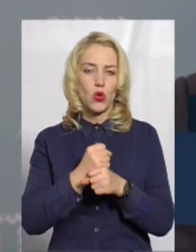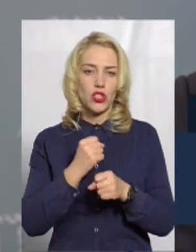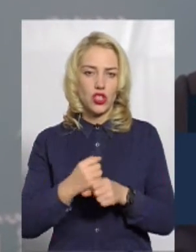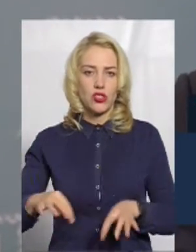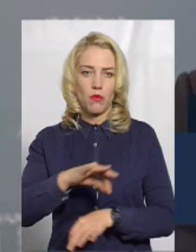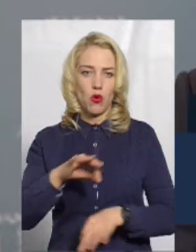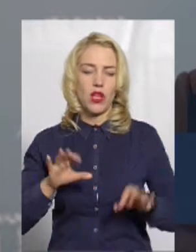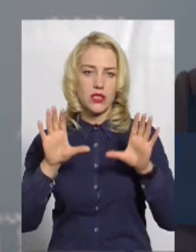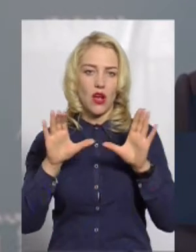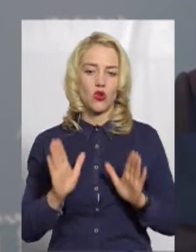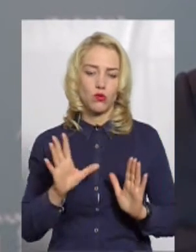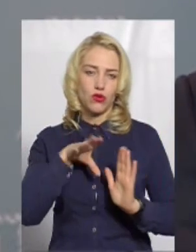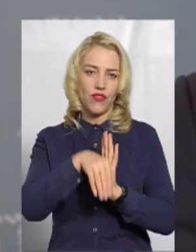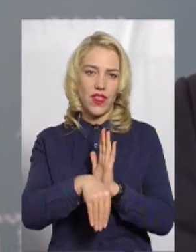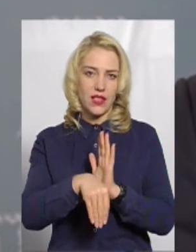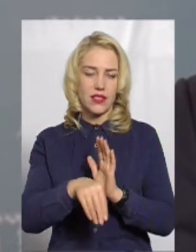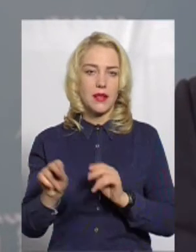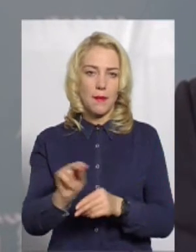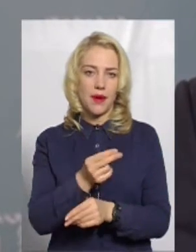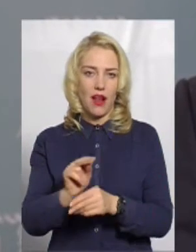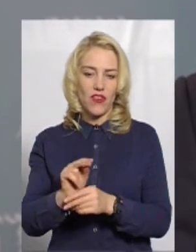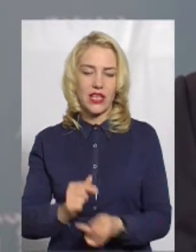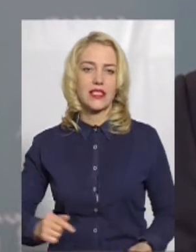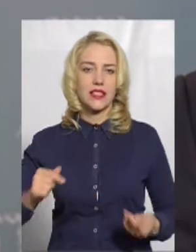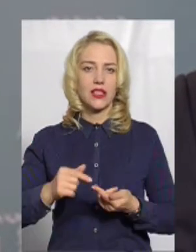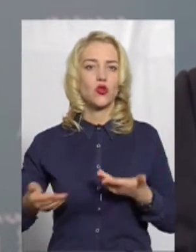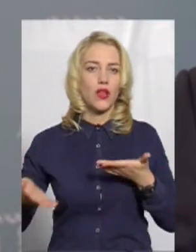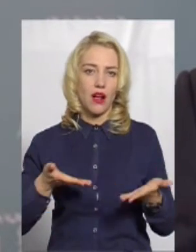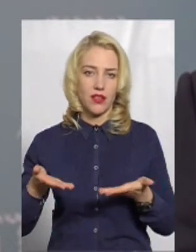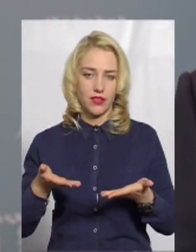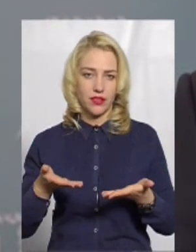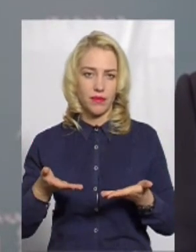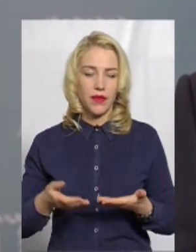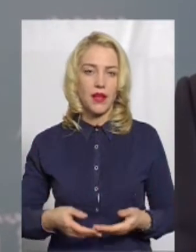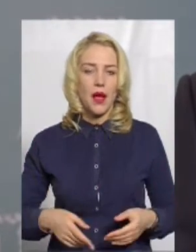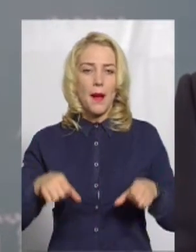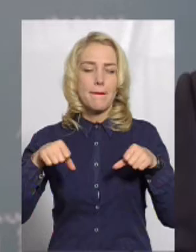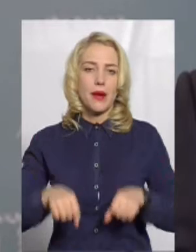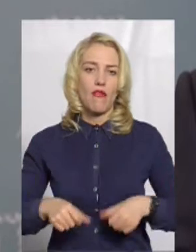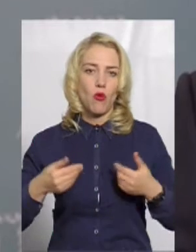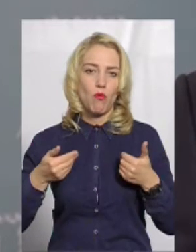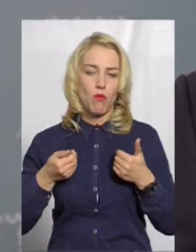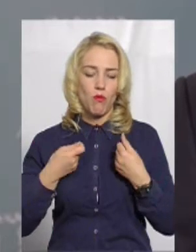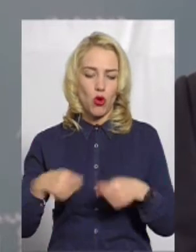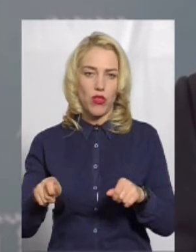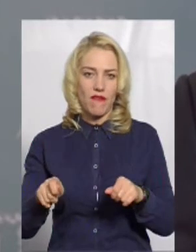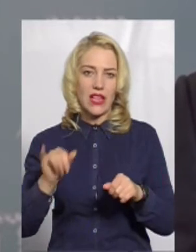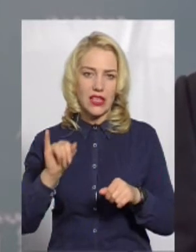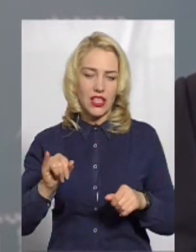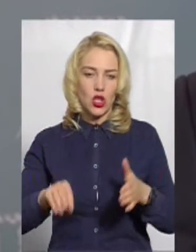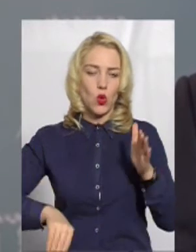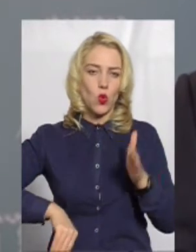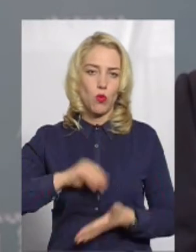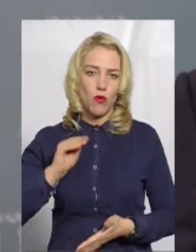закону будуть внесені правки, згідно яких право продавати і купувати